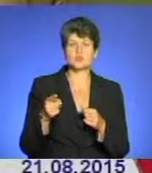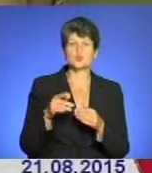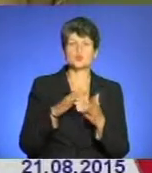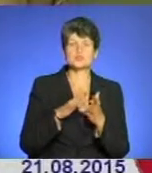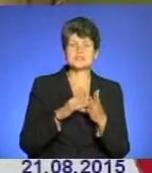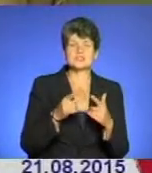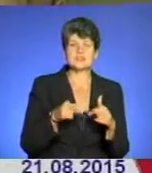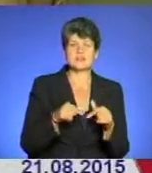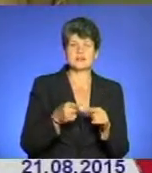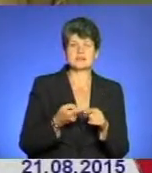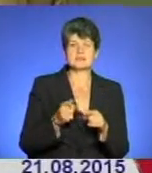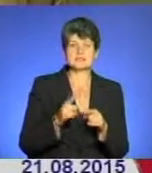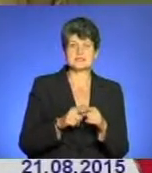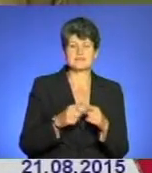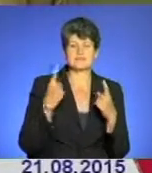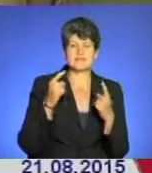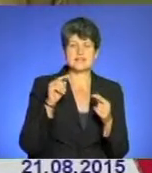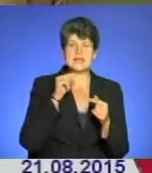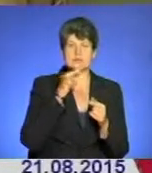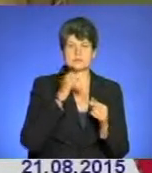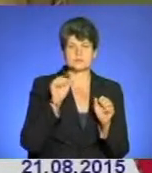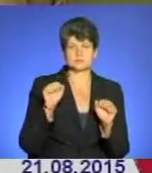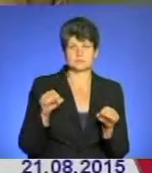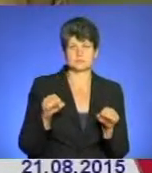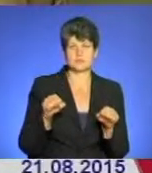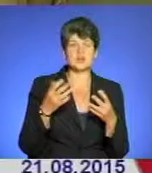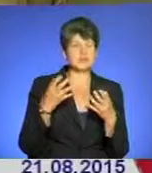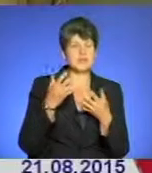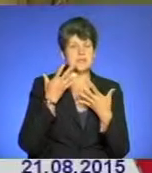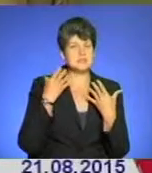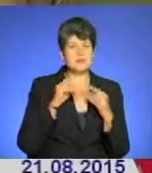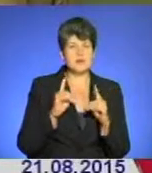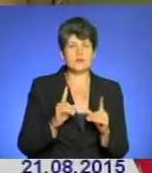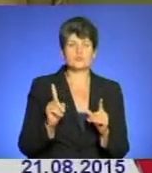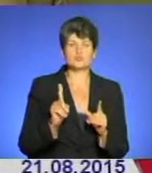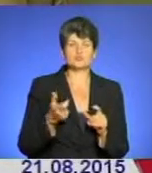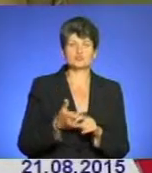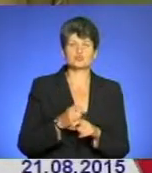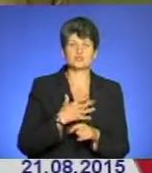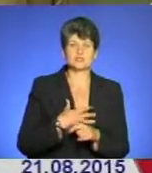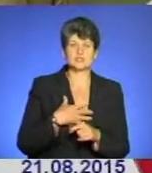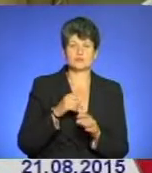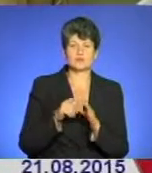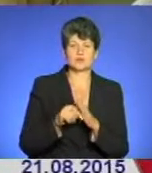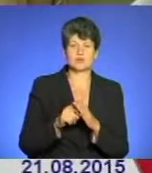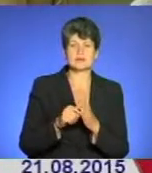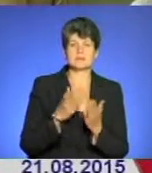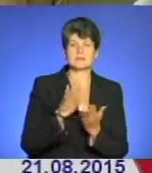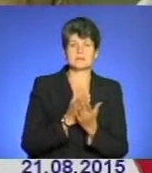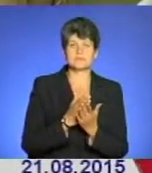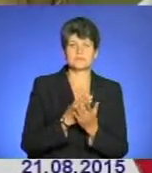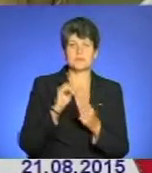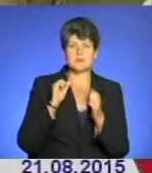галузь – величезний економічний потенціал. Але ще не забуваємо, що дуже важливу роль відіграють пам'ятки